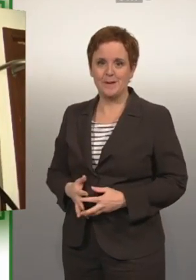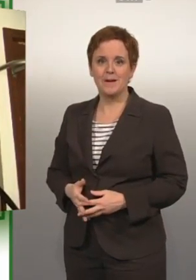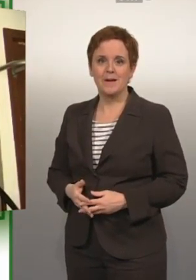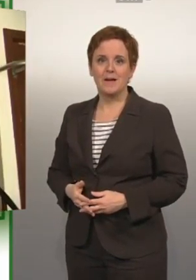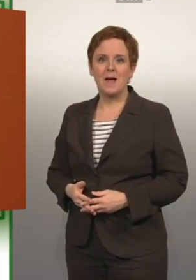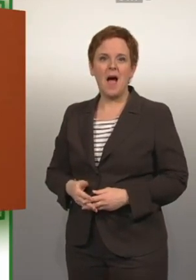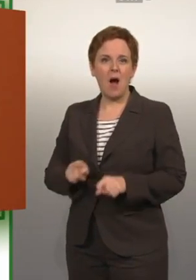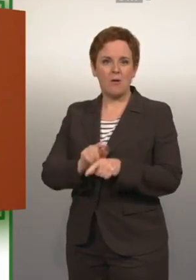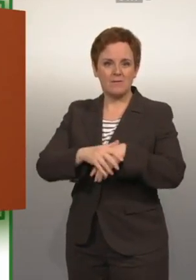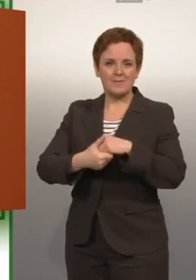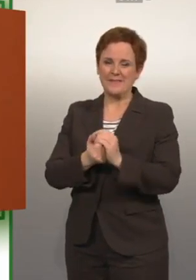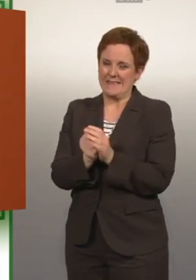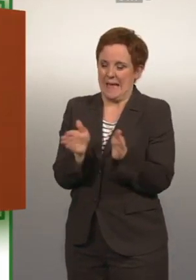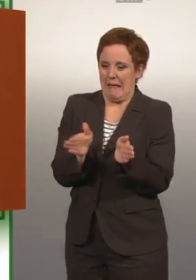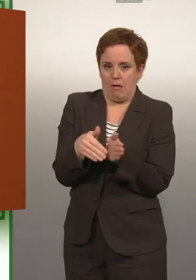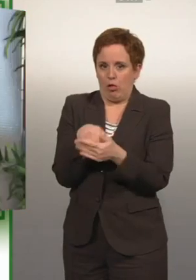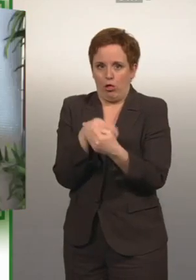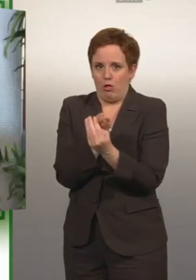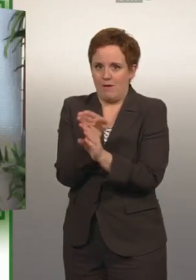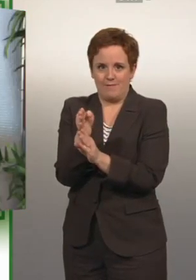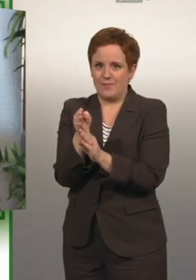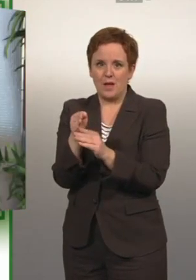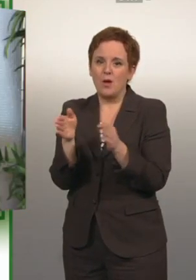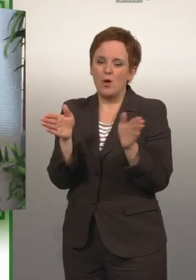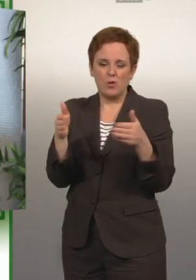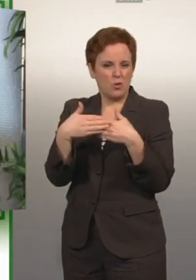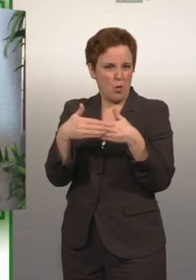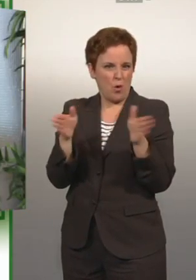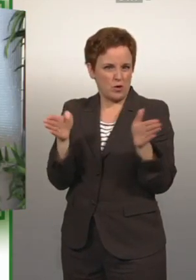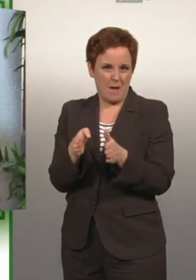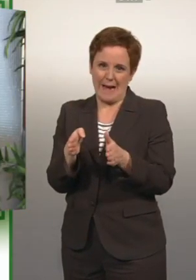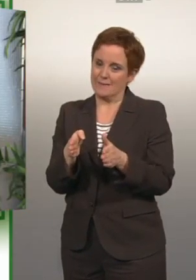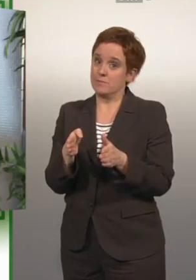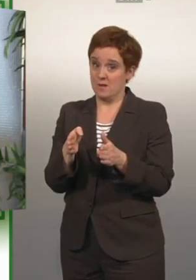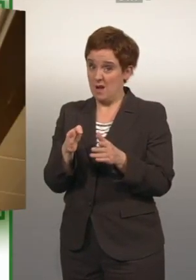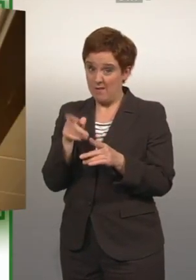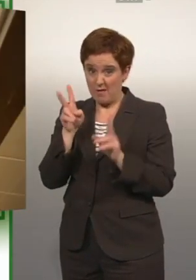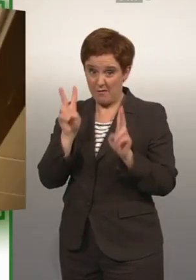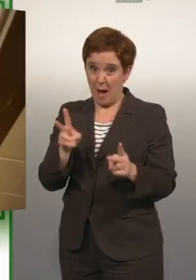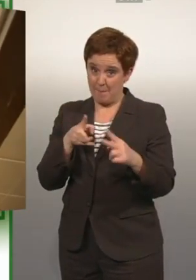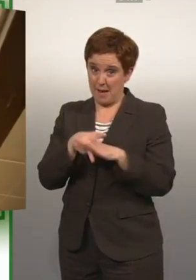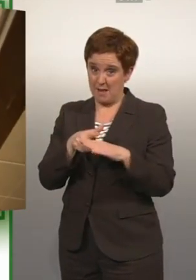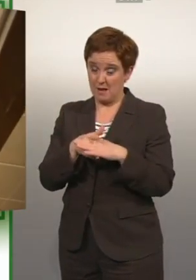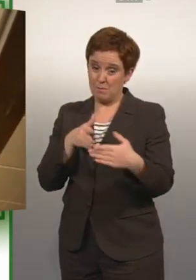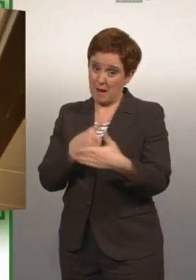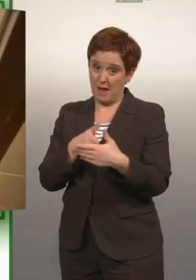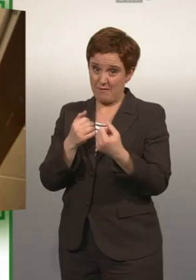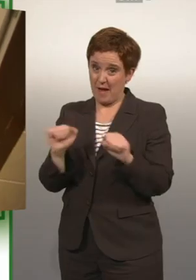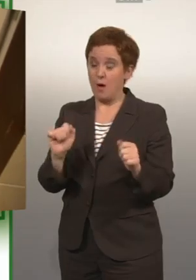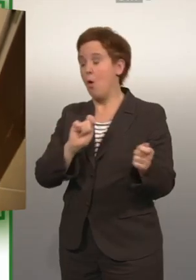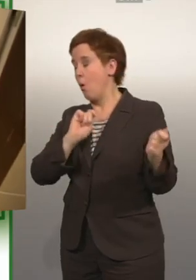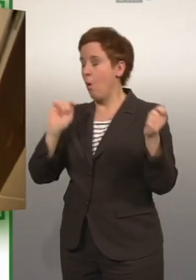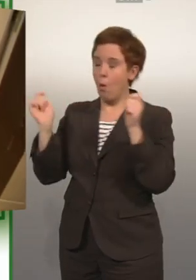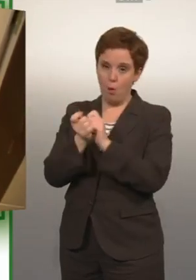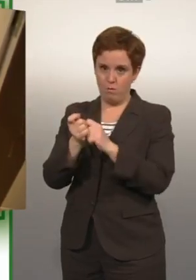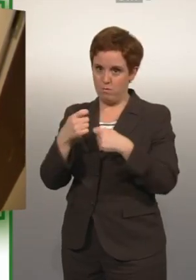Auch die Nassräume selbst sind zu eng und verwinkelt, die Türen zu schmal. Hier wären grosse Umbauten nötig. Für diese gäbe es auch